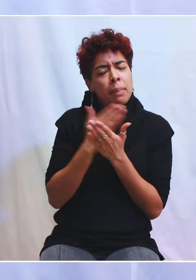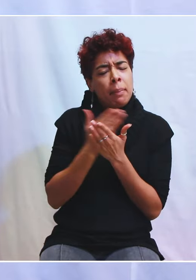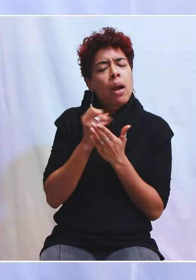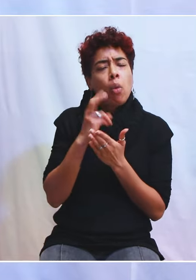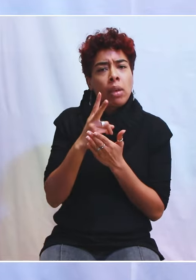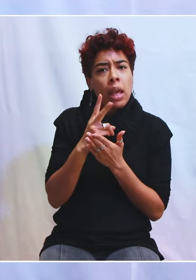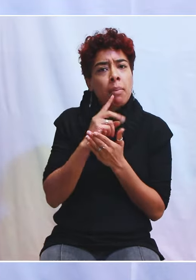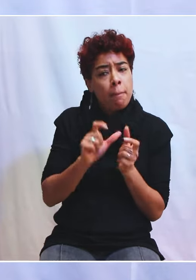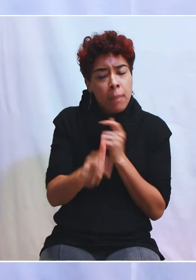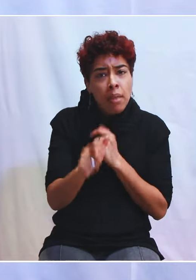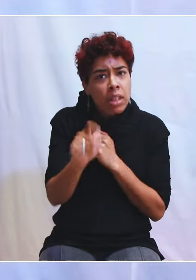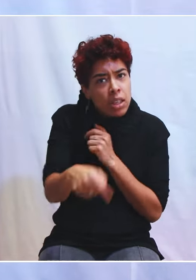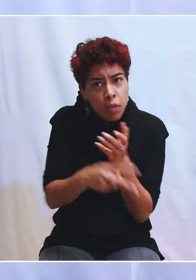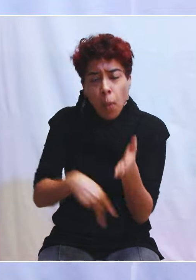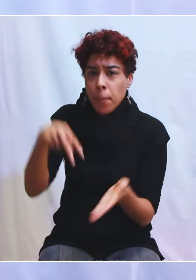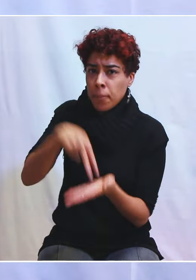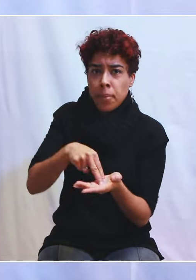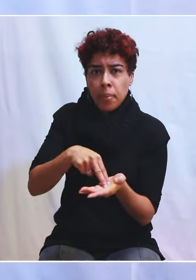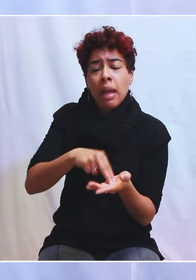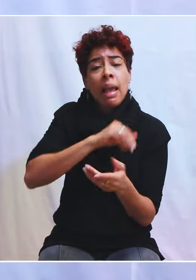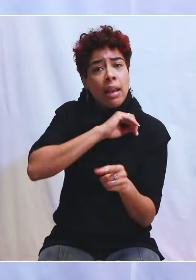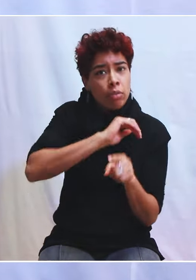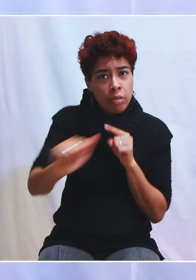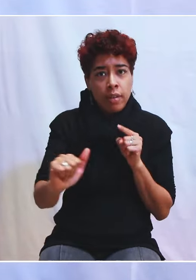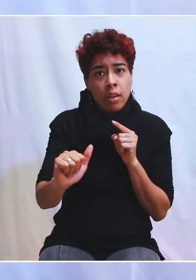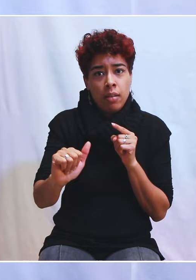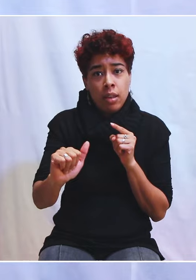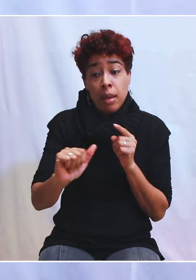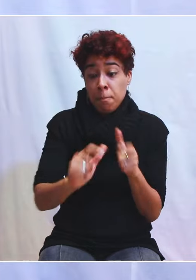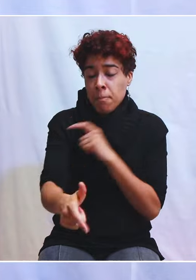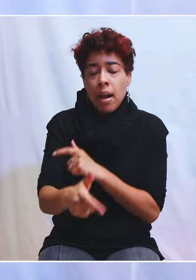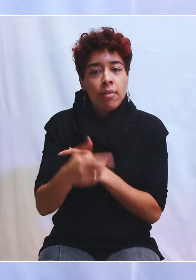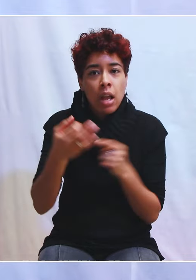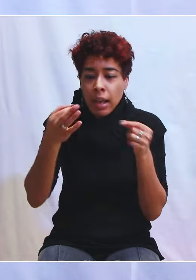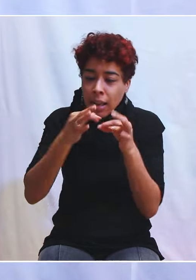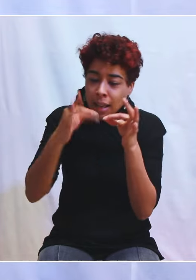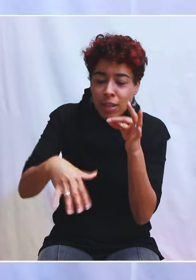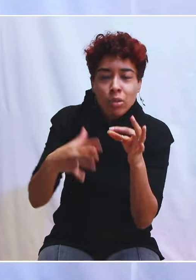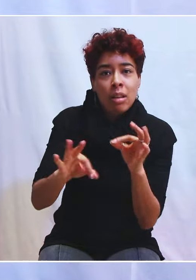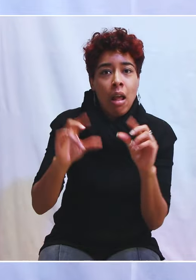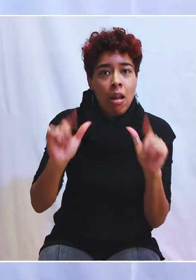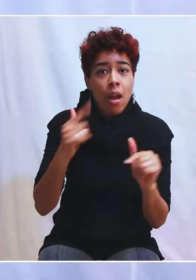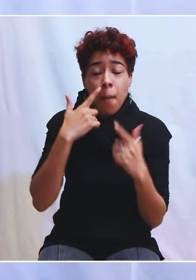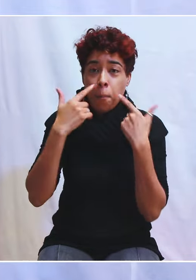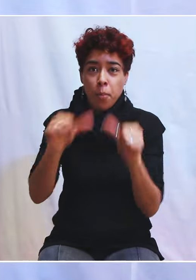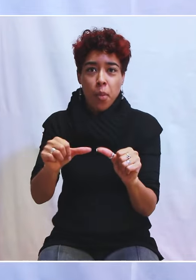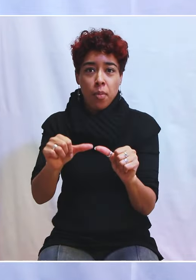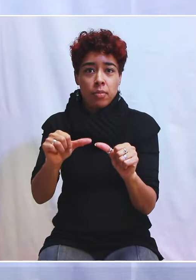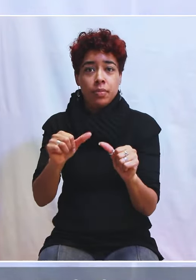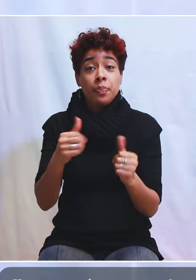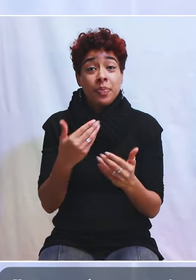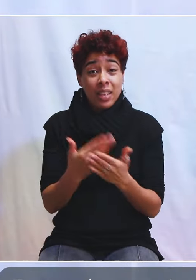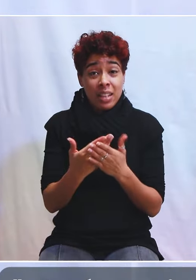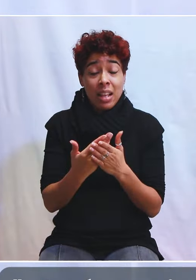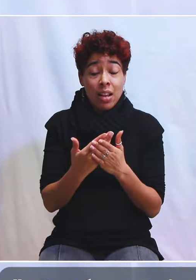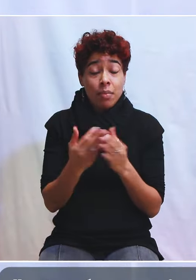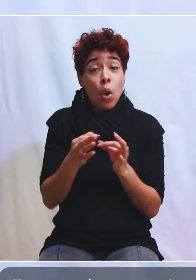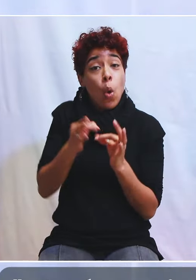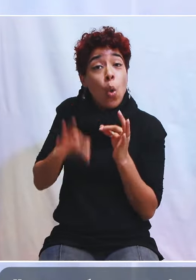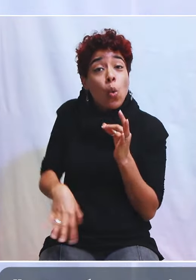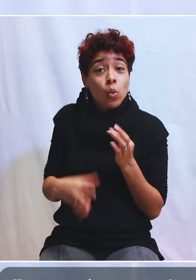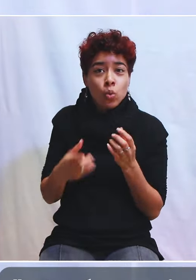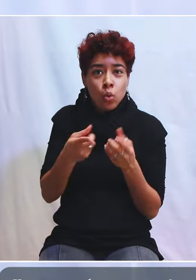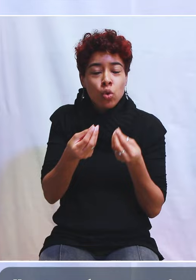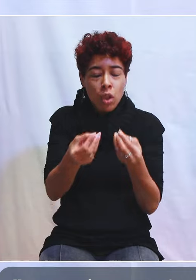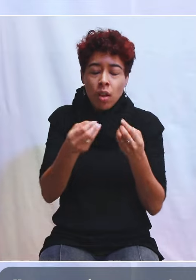te lever et agir sur la parole. Et c'est là où tu verras le fruit arriver. Alors que tu sois encouragé par juste cette conclusion dans Jean